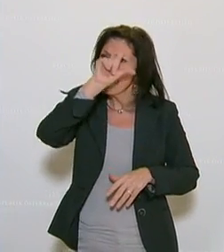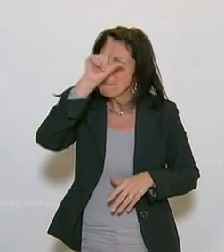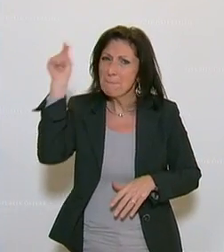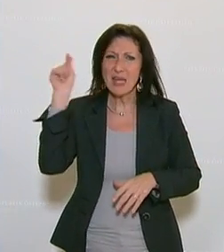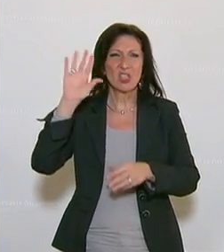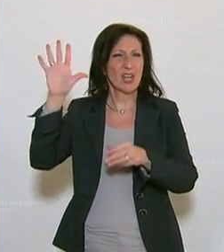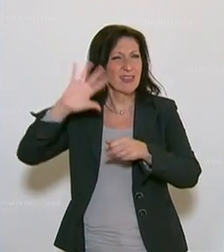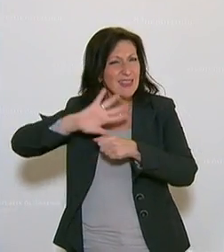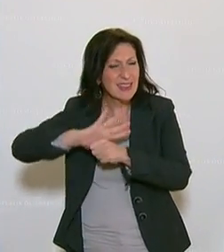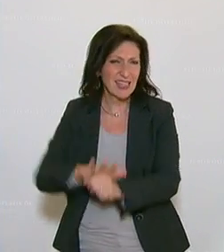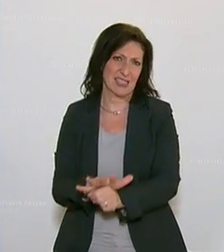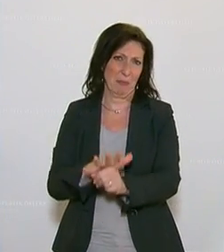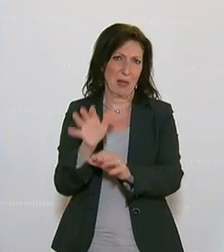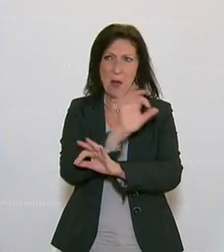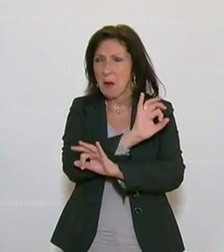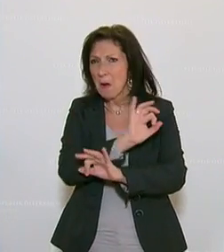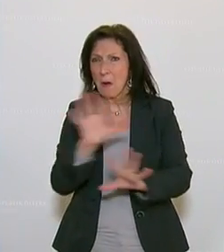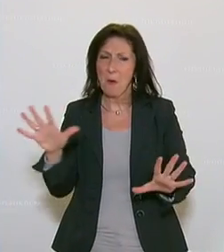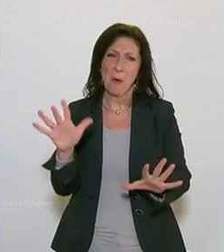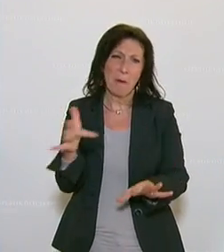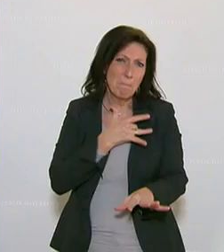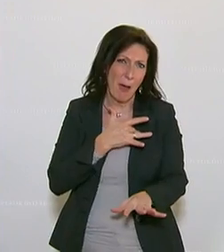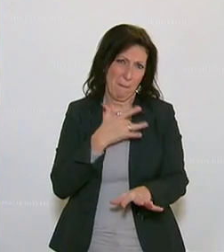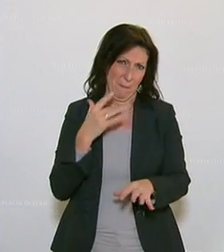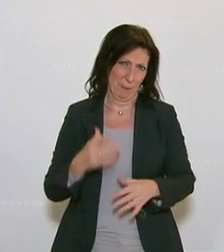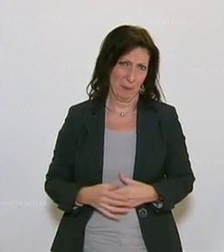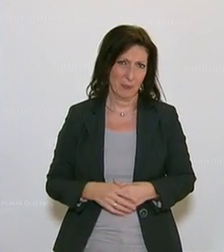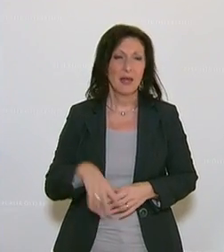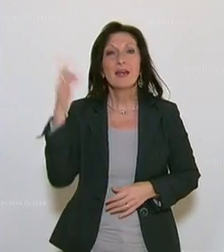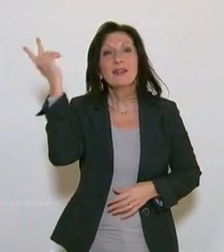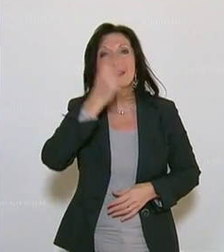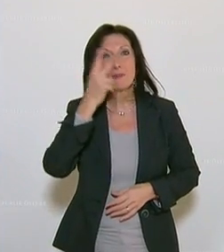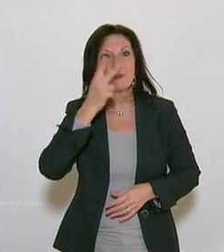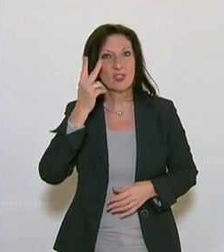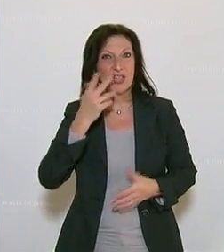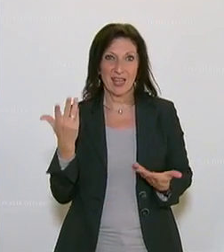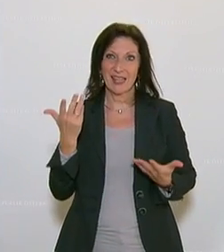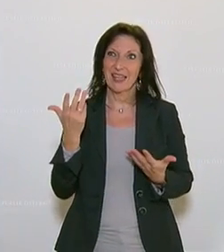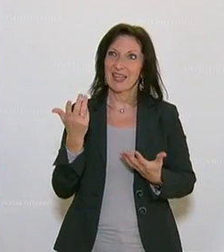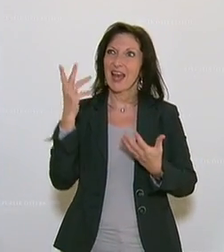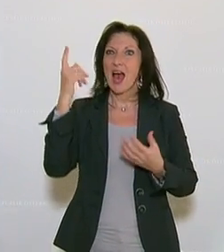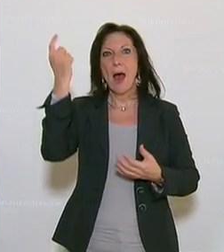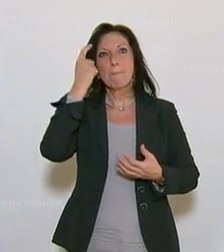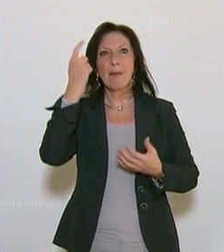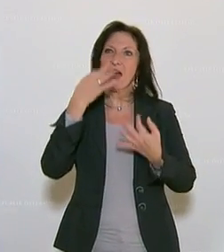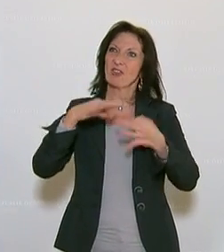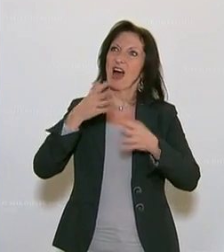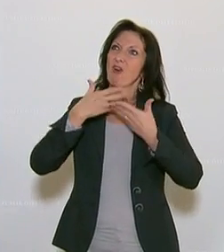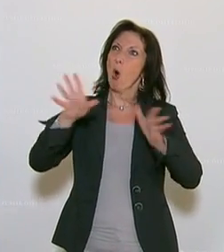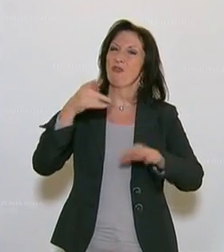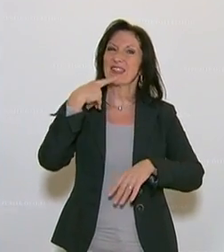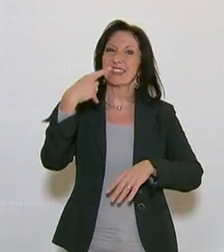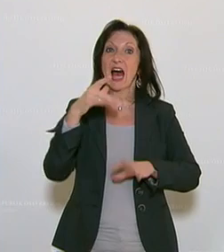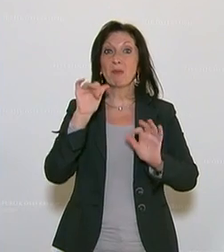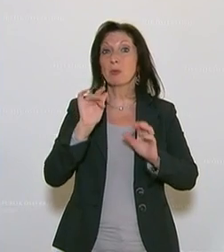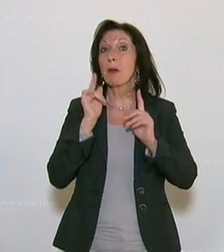Diskriminierung von Personen oder Verbot Personengruppen. Natürlich muss man bei dem Grundrecht auf freie Meinungsäußerung wachsam sein.